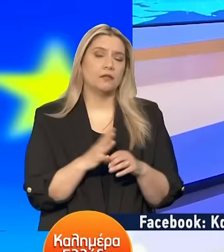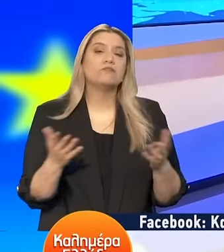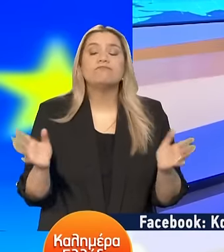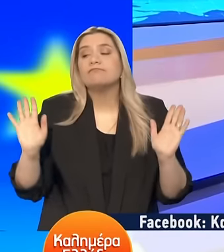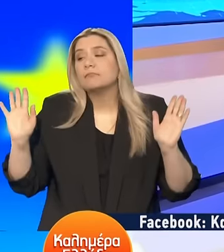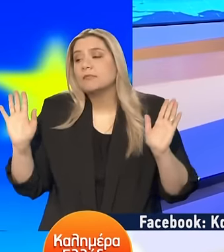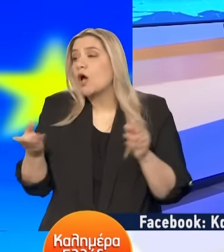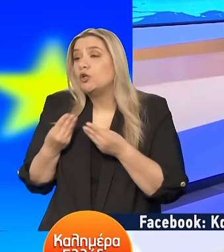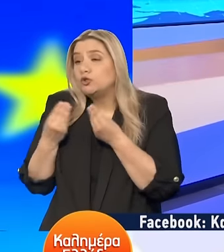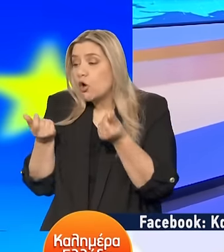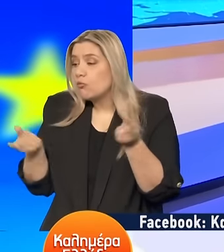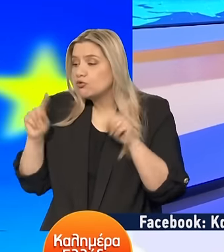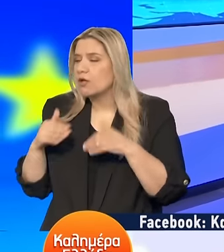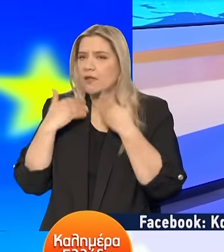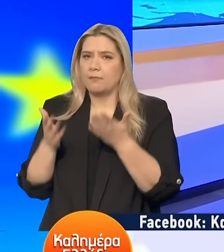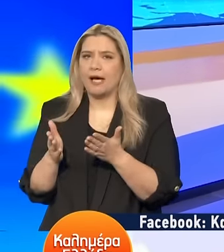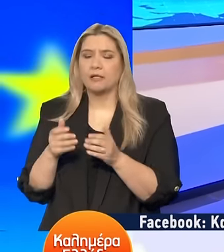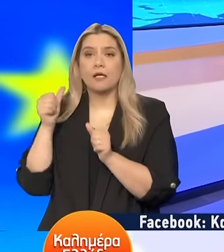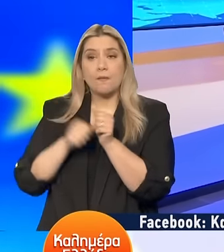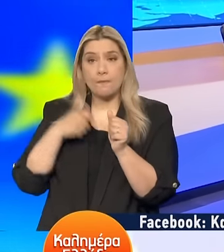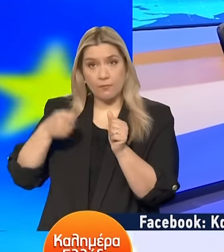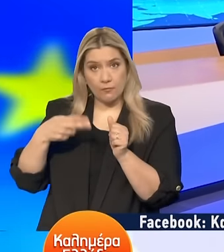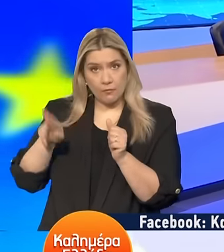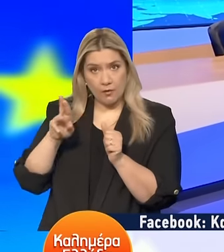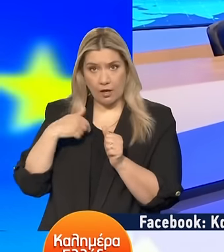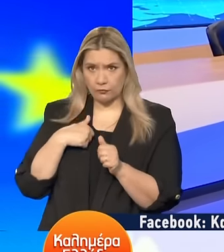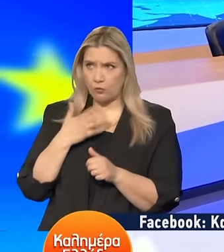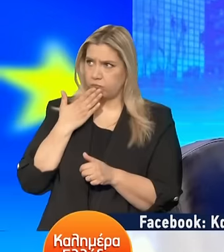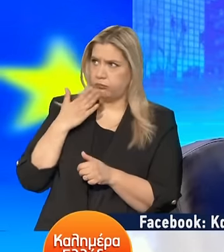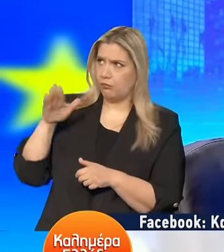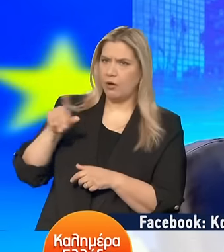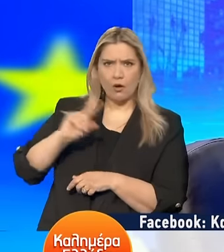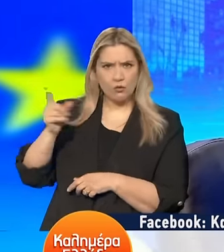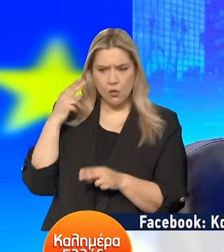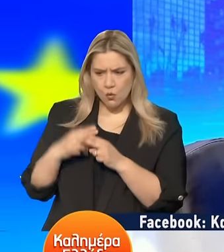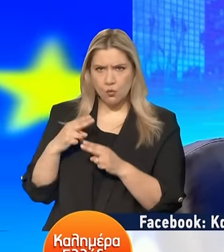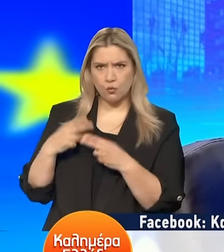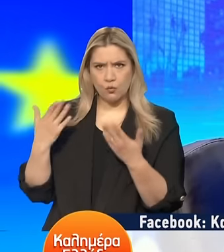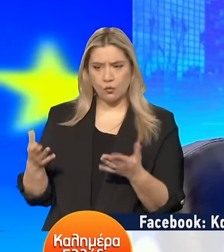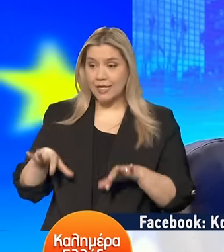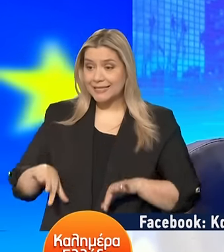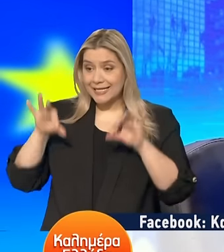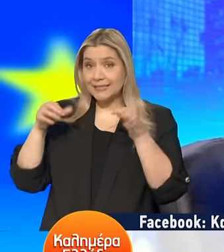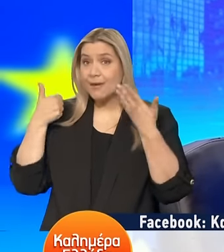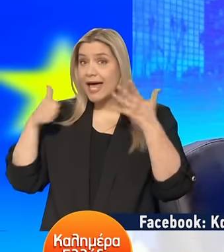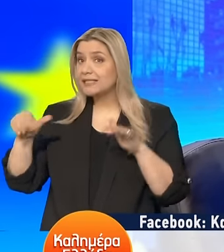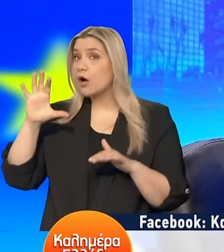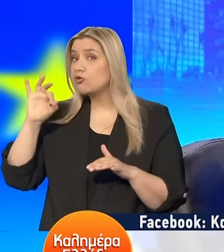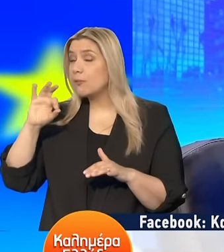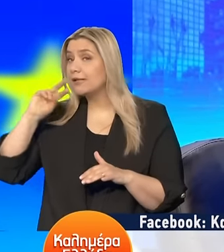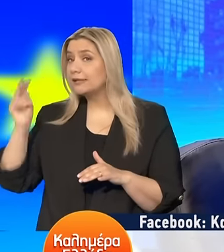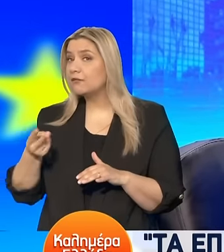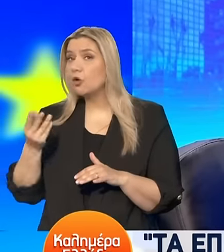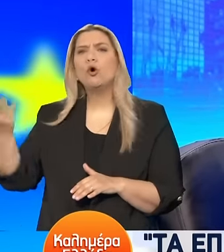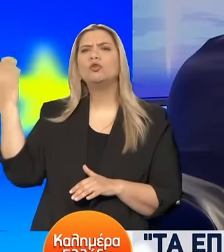Η αύξηση των μισθών Δεν είναι καθόλου ευκαταφρόνητη Και θέλω να θυμίσω ότι ξεκινήσαμε στα 650 ευρώ Τότε τι